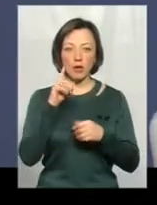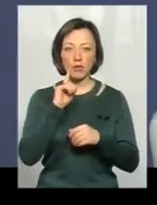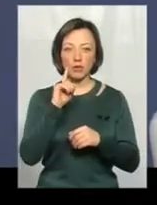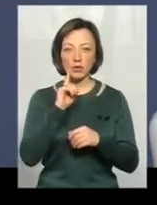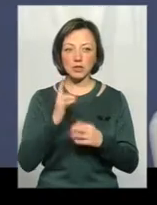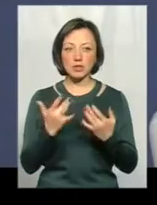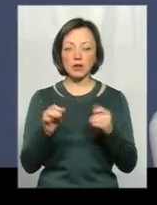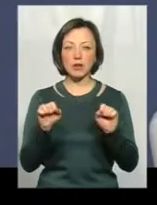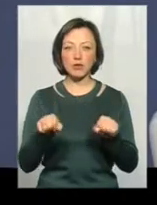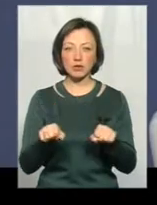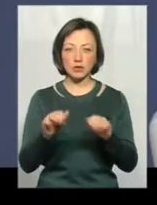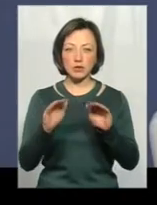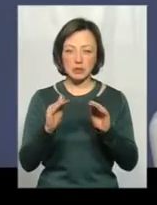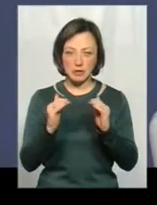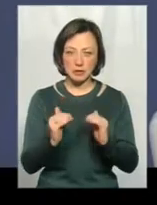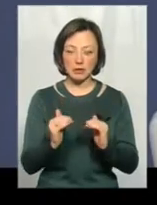скільки можу.